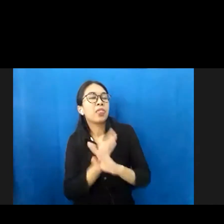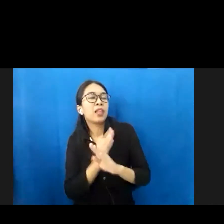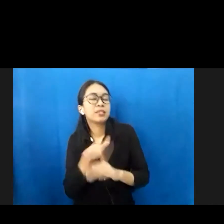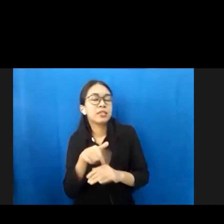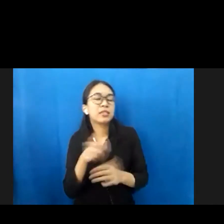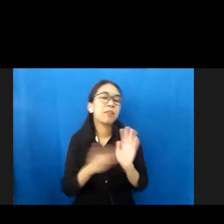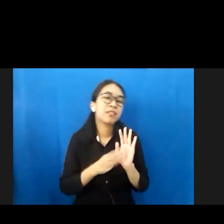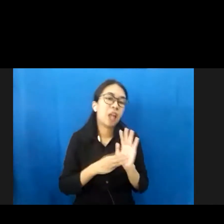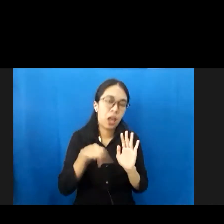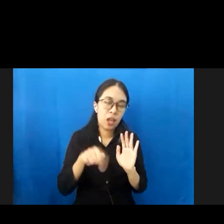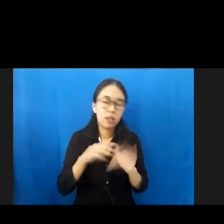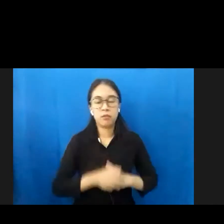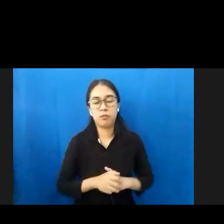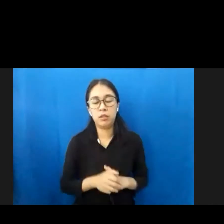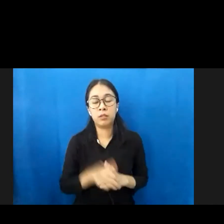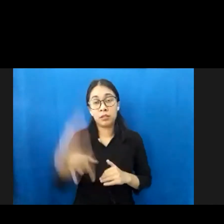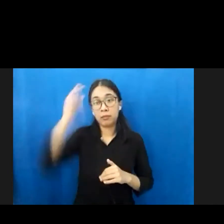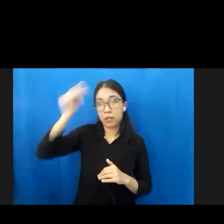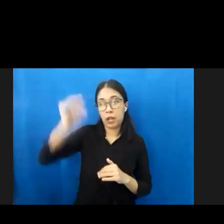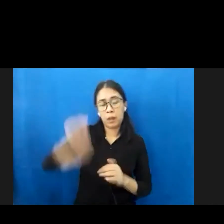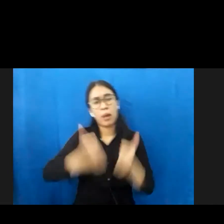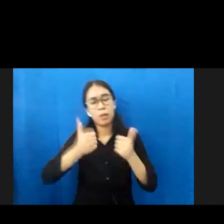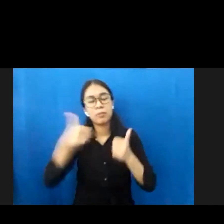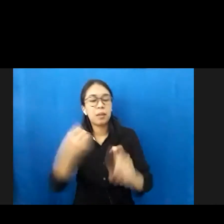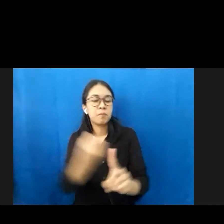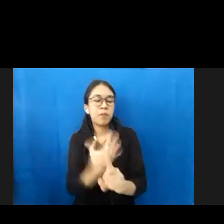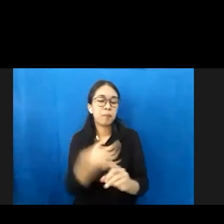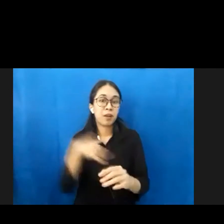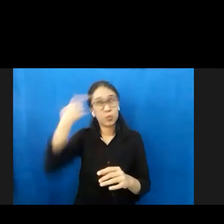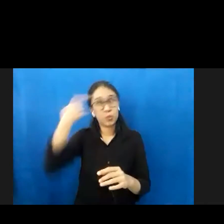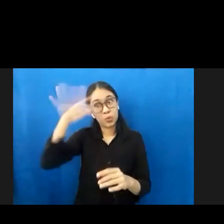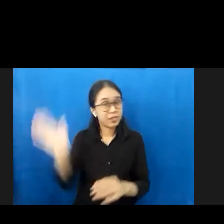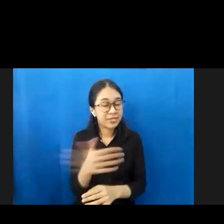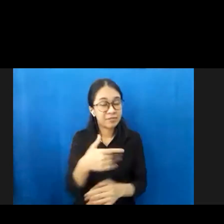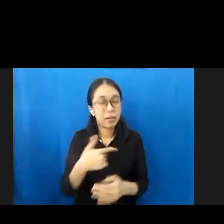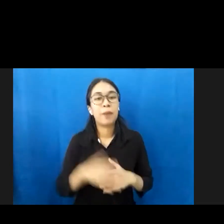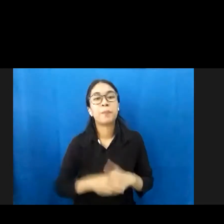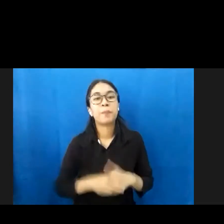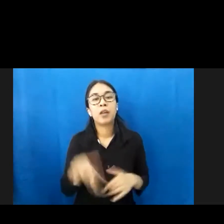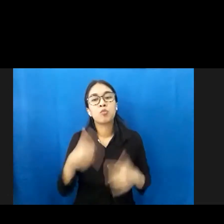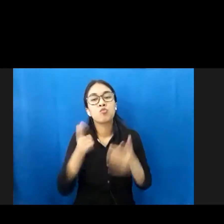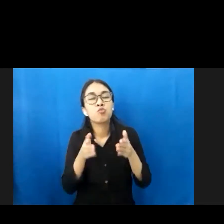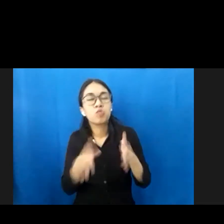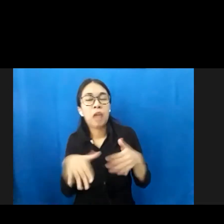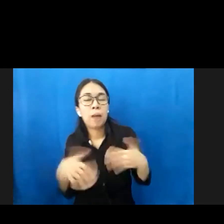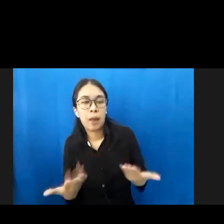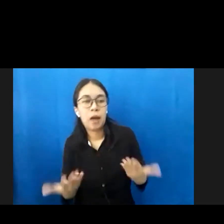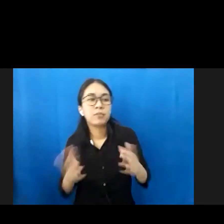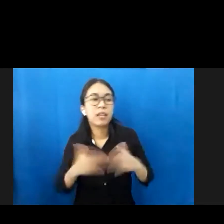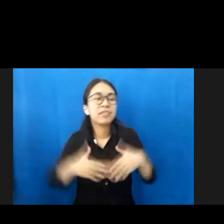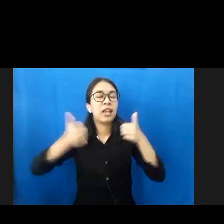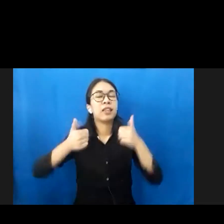Harapannya perencanaan yang baik ini akan berdampak bagi kita semua dan terutama untuk kesejahteraan anak-anak di Sumba Barat.